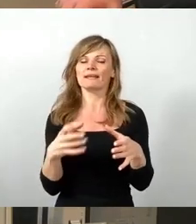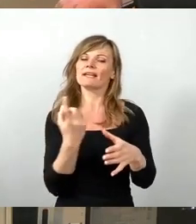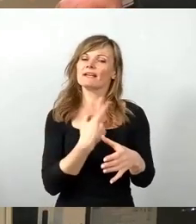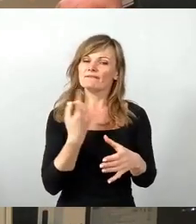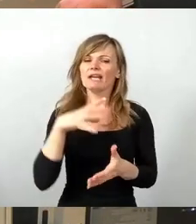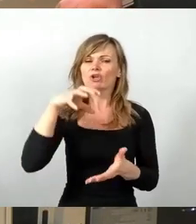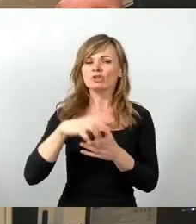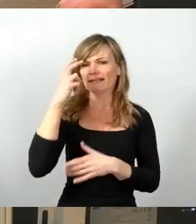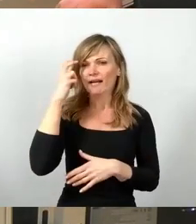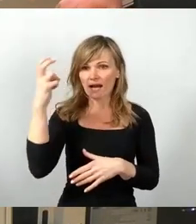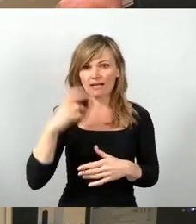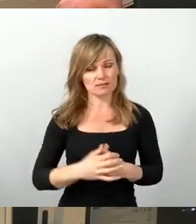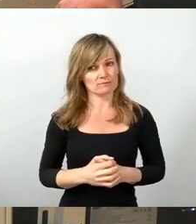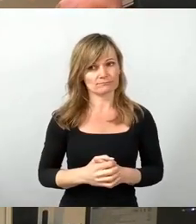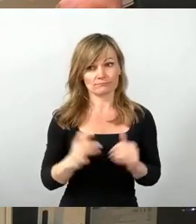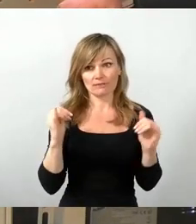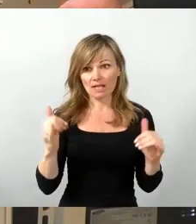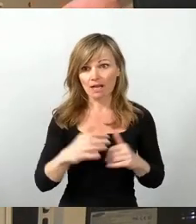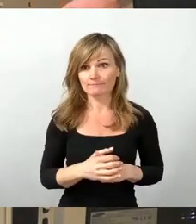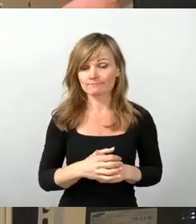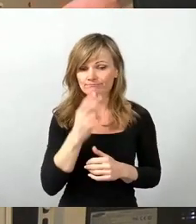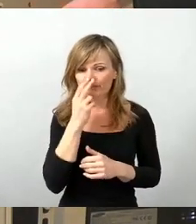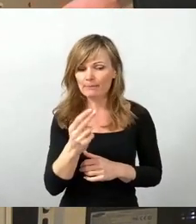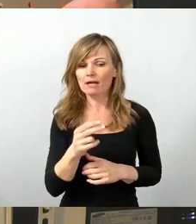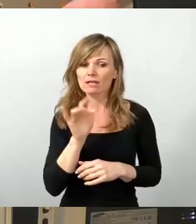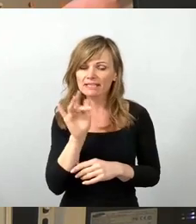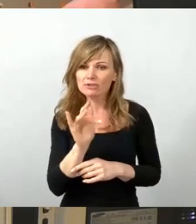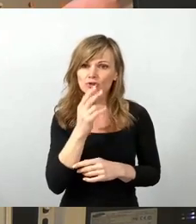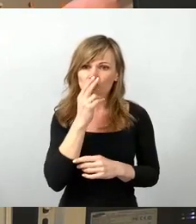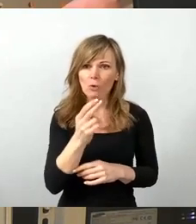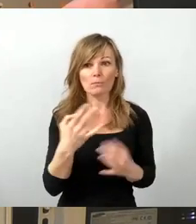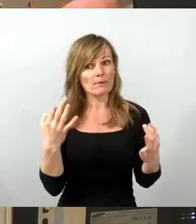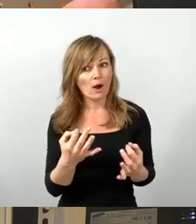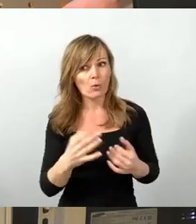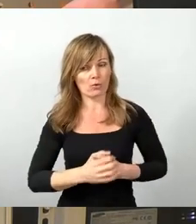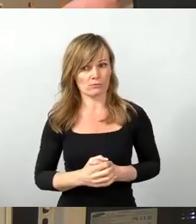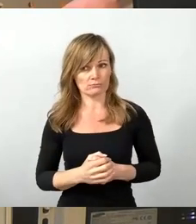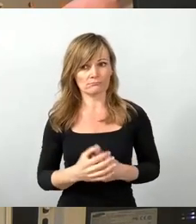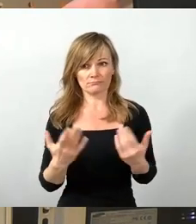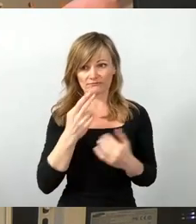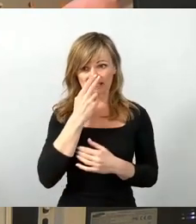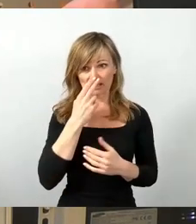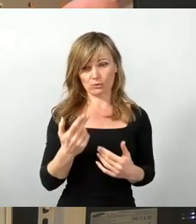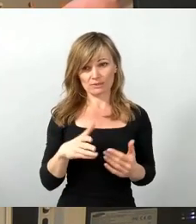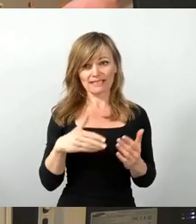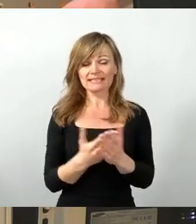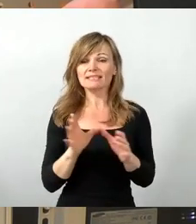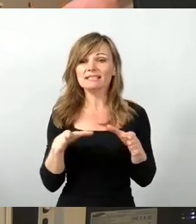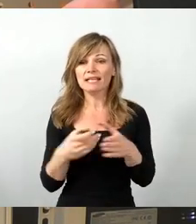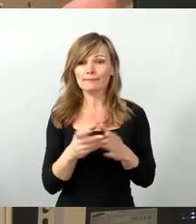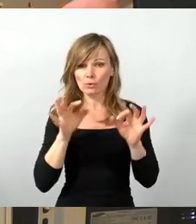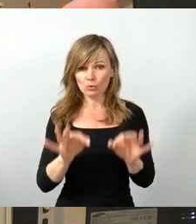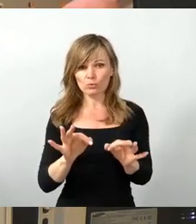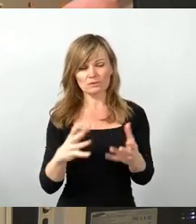natürlich immer kritisch draufschauen. Ist es notwendig, leistet ein solches Gremium wirklich einen sinnvollen Beitrag?